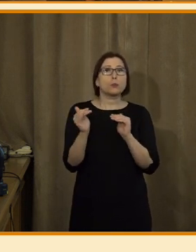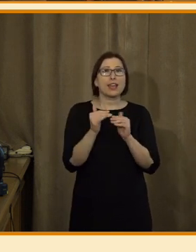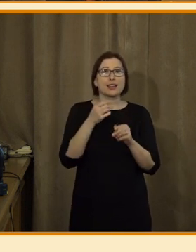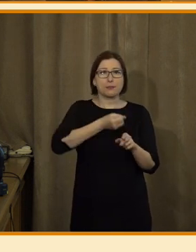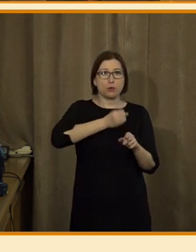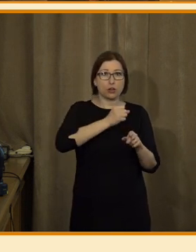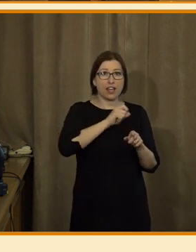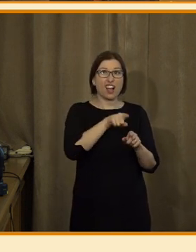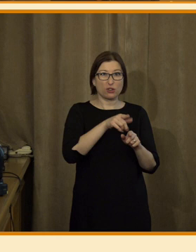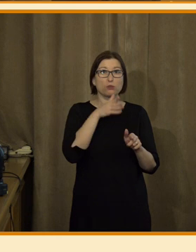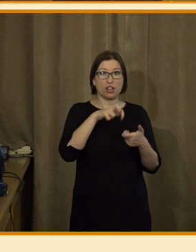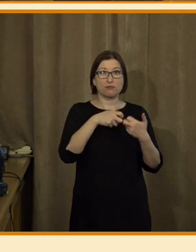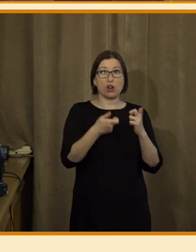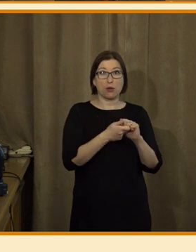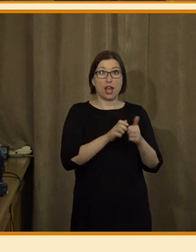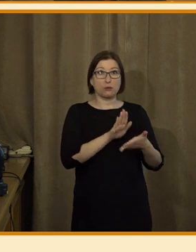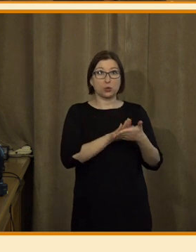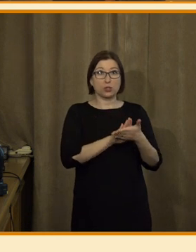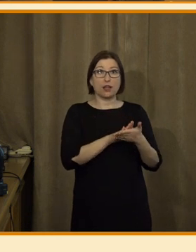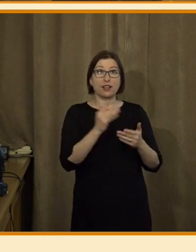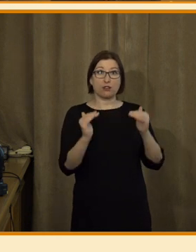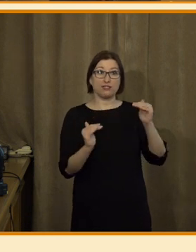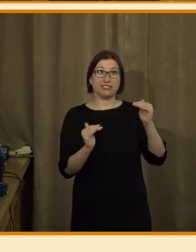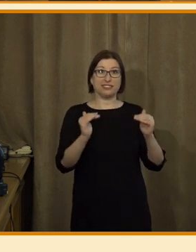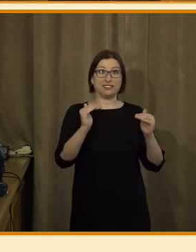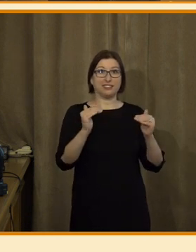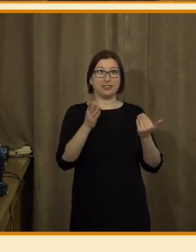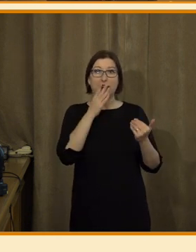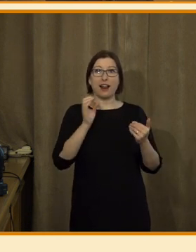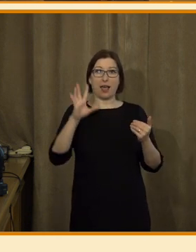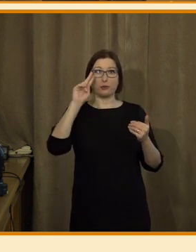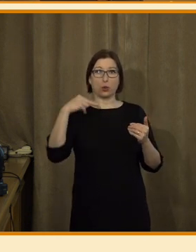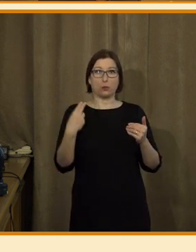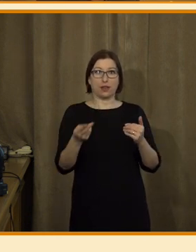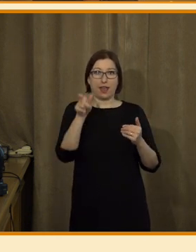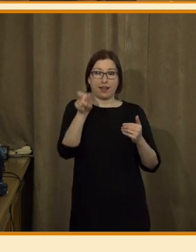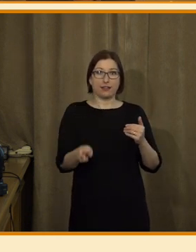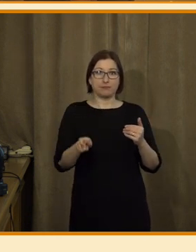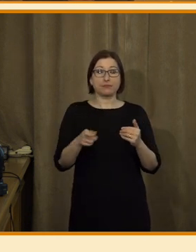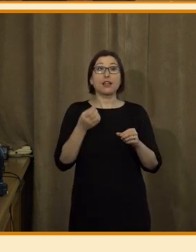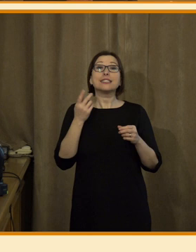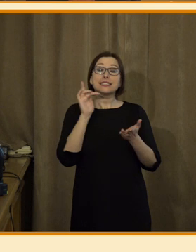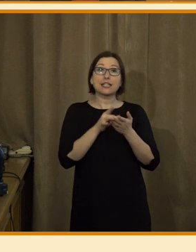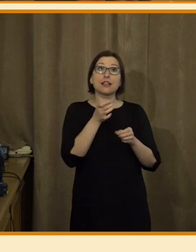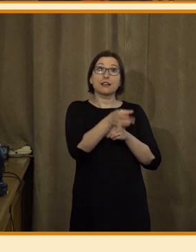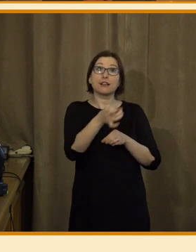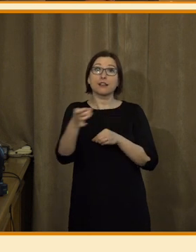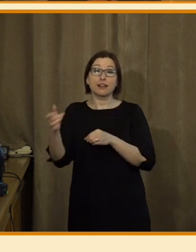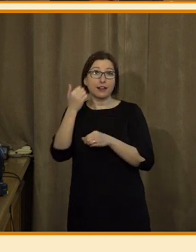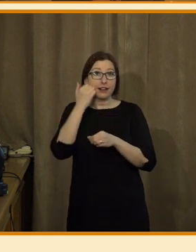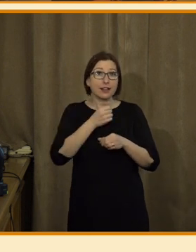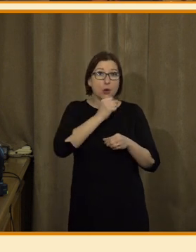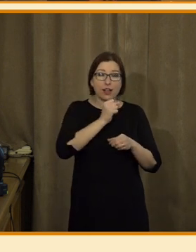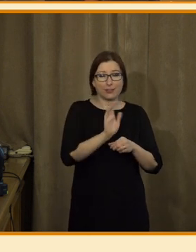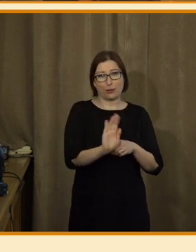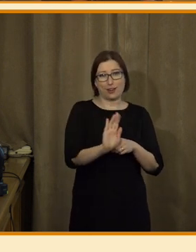rozhodně budou mít problém s tím se tomu vyrovnat. Naším cílem ale není vyhodit moderátory. Naším cílem je úplně co jiného.